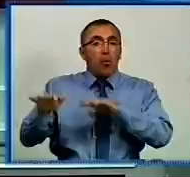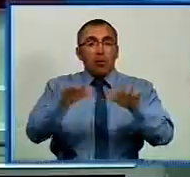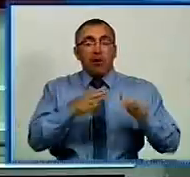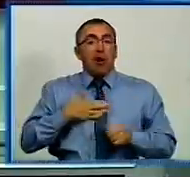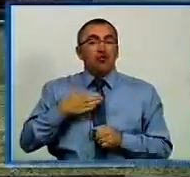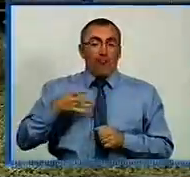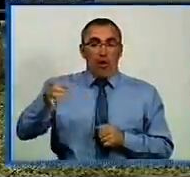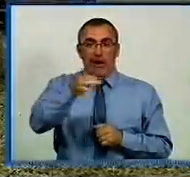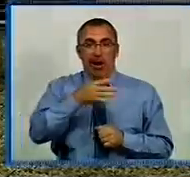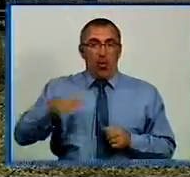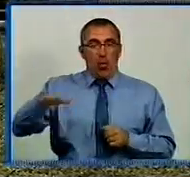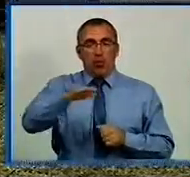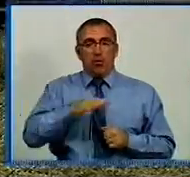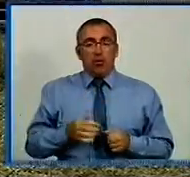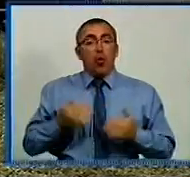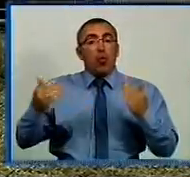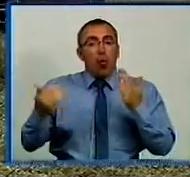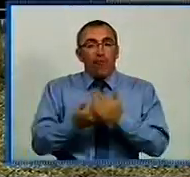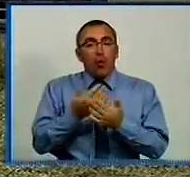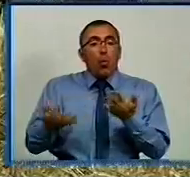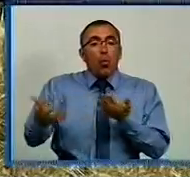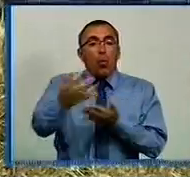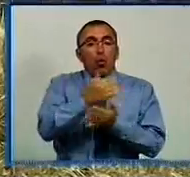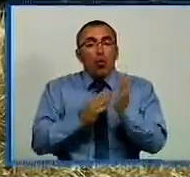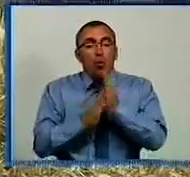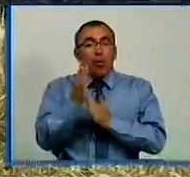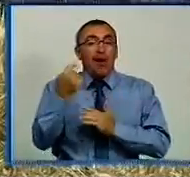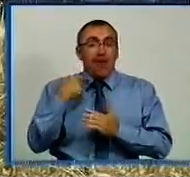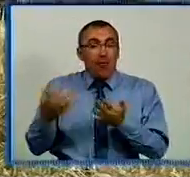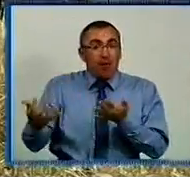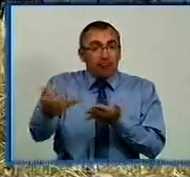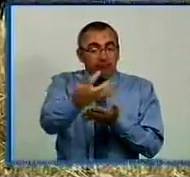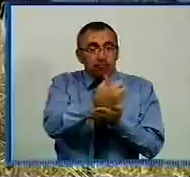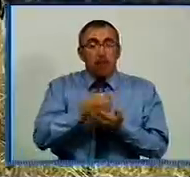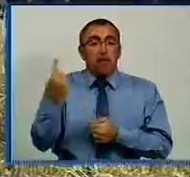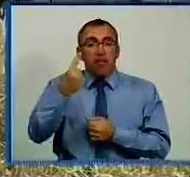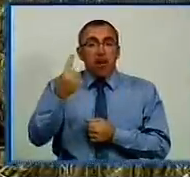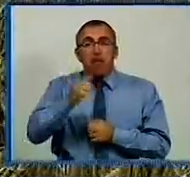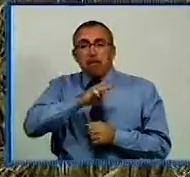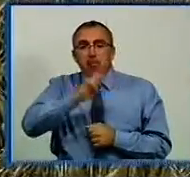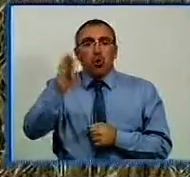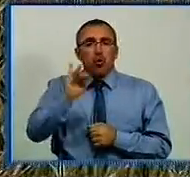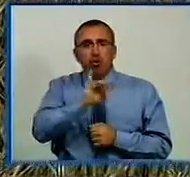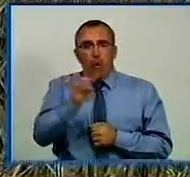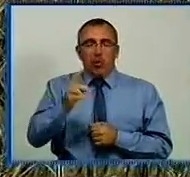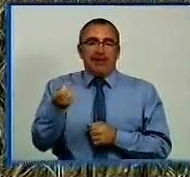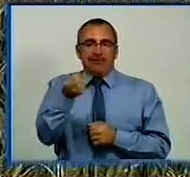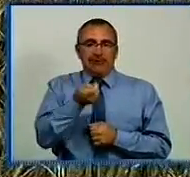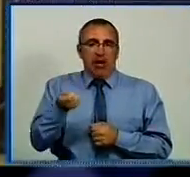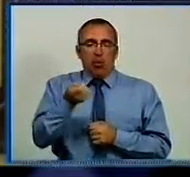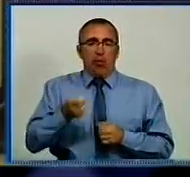регіону. Новий урожай. Аграрії Кіровоградщини зібрали перший мільйон тонн зернових.